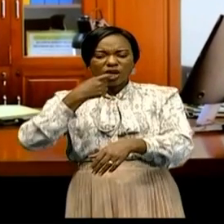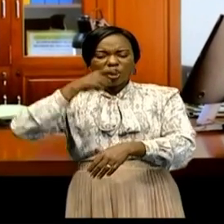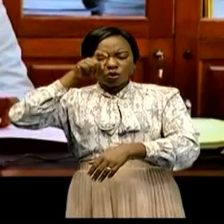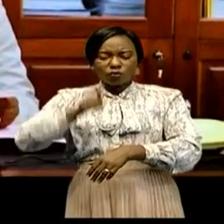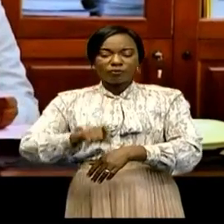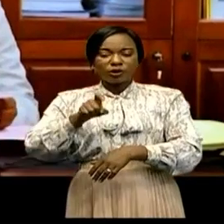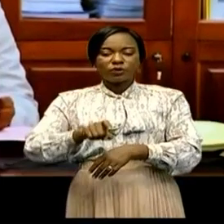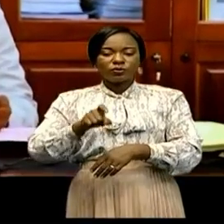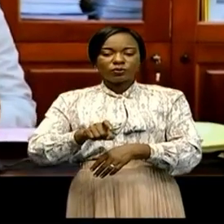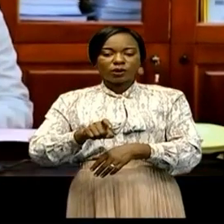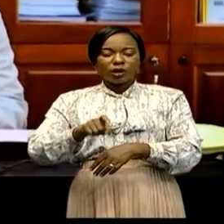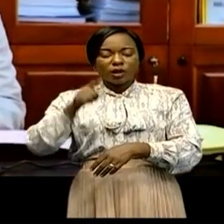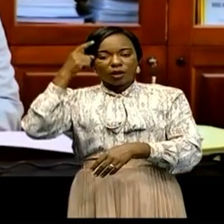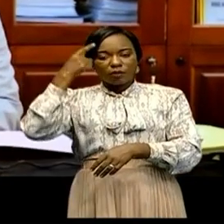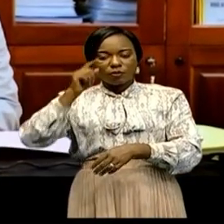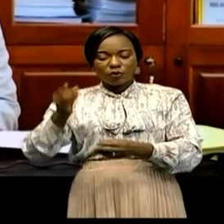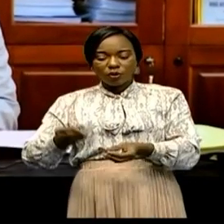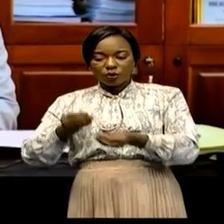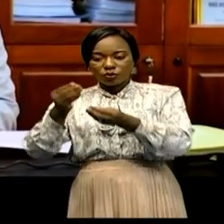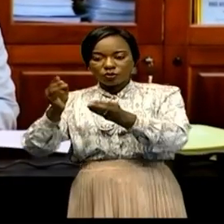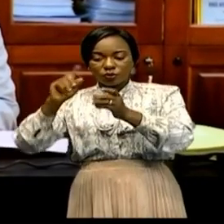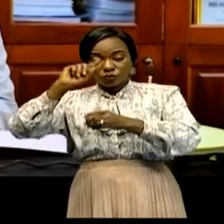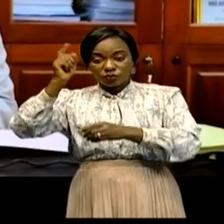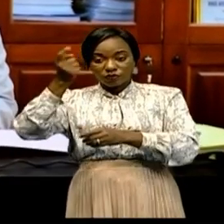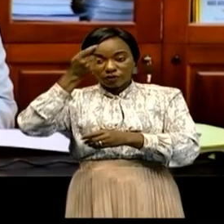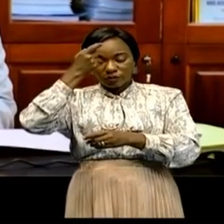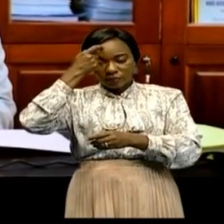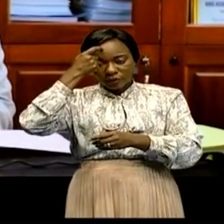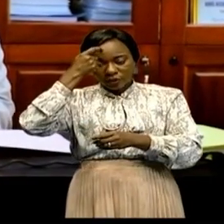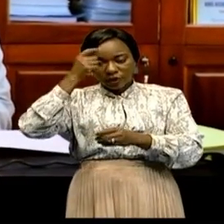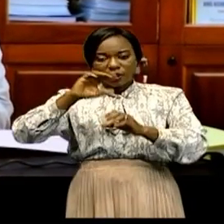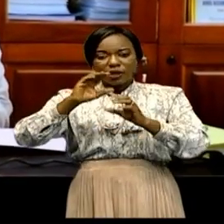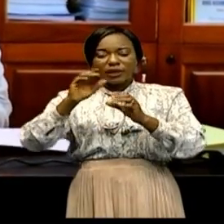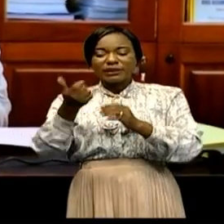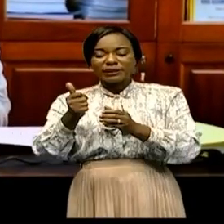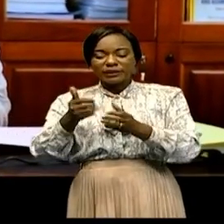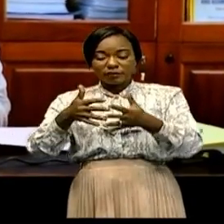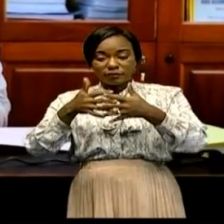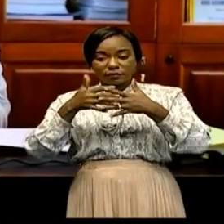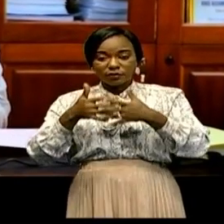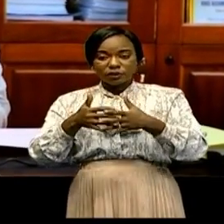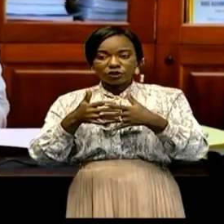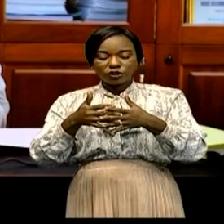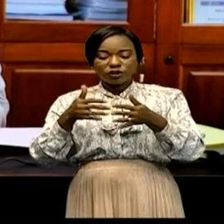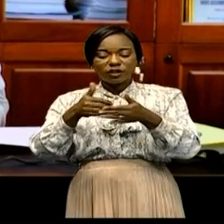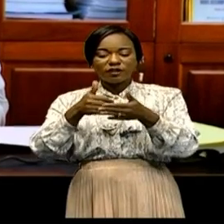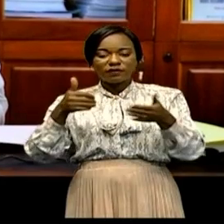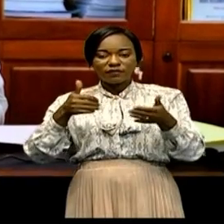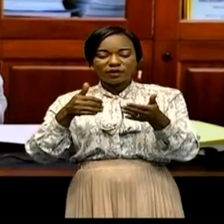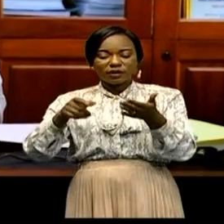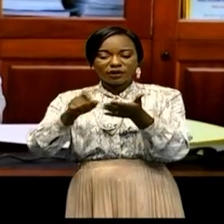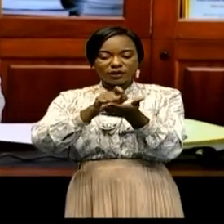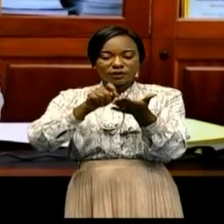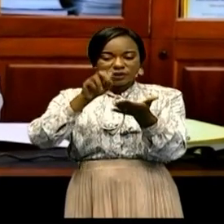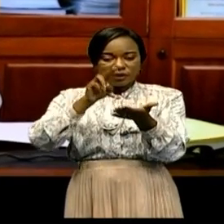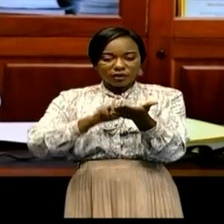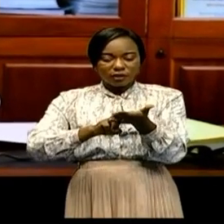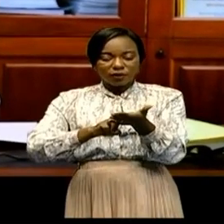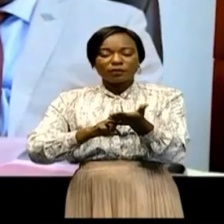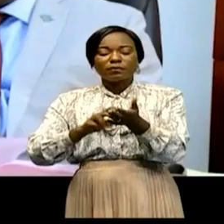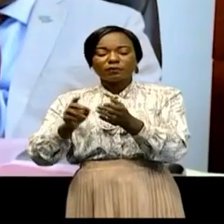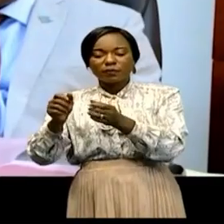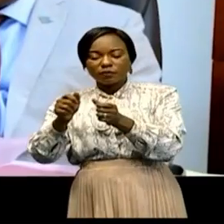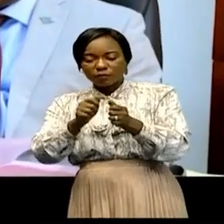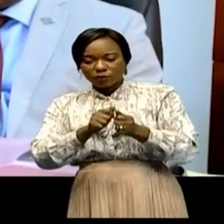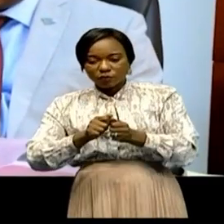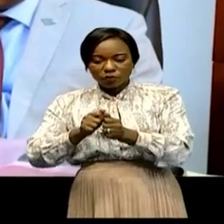contractuelle en remettant au gouvernement les 10 équipements et matériels avant la signature de l'avenant négocié pour